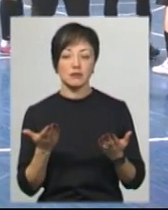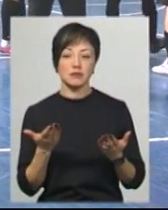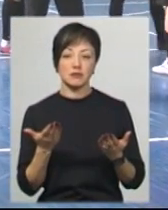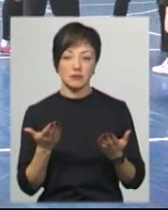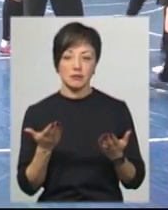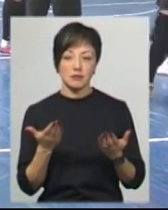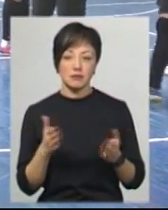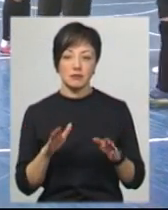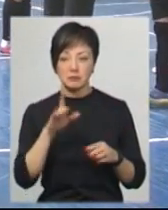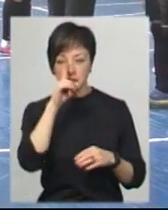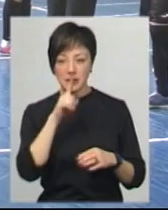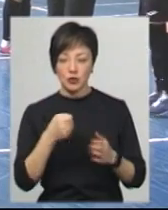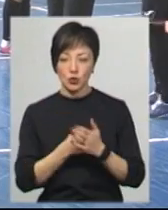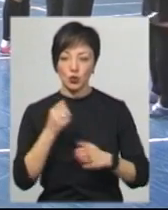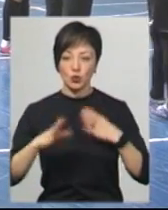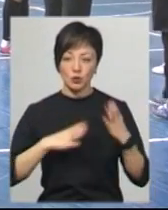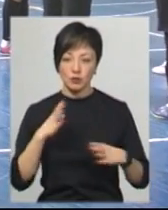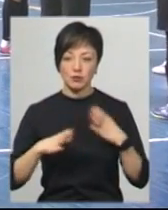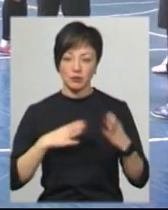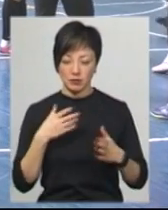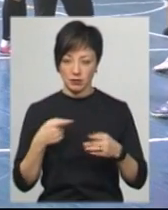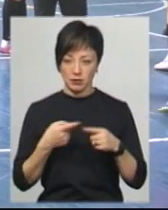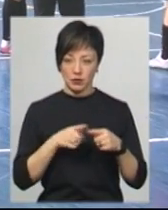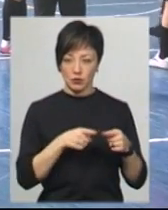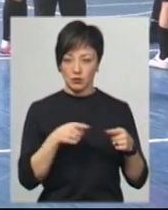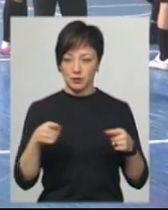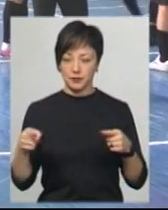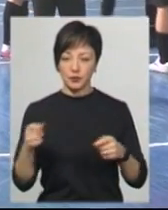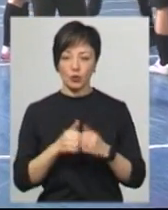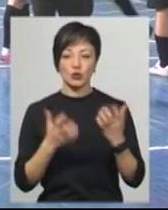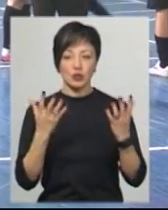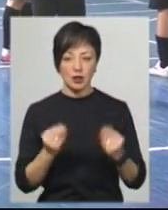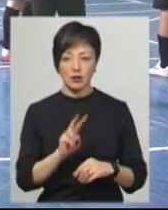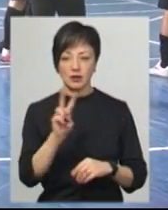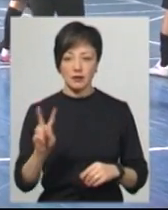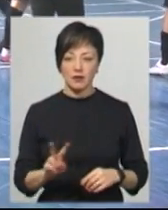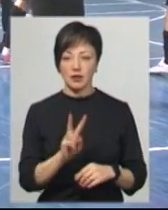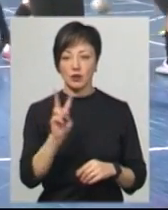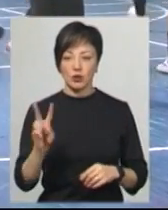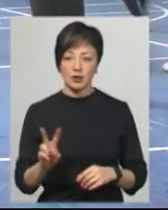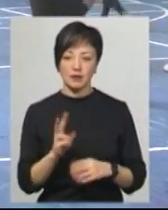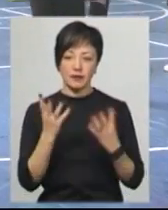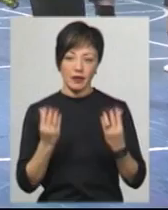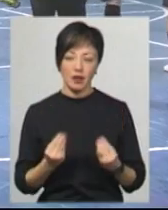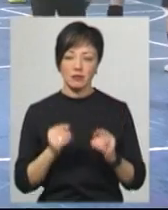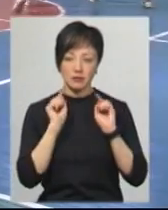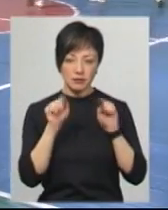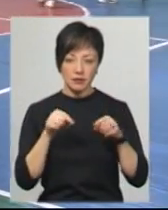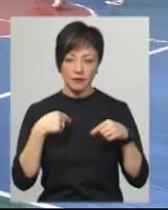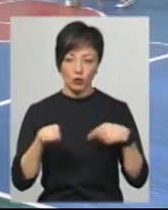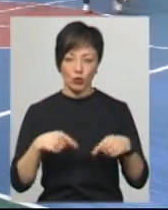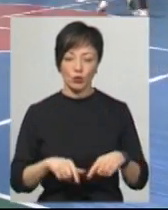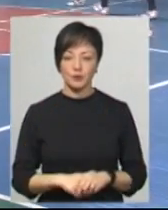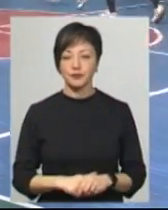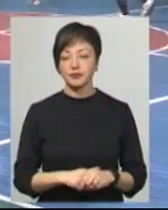Тренування, місяць десь до турніру ми почали тренуватися, кожен день, по дві години в день ми приділяли футболу.